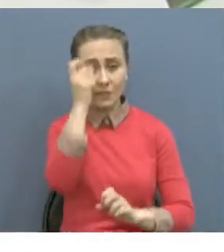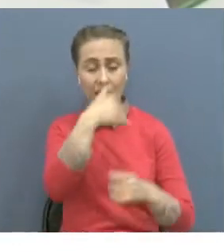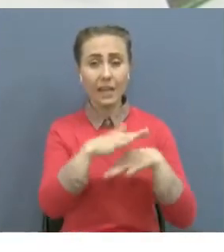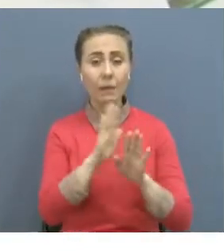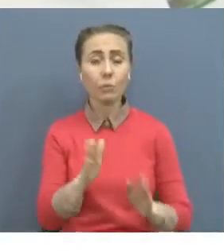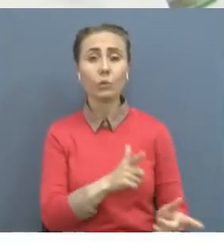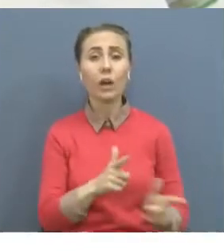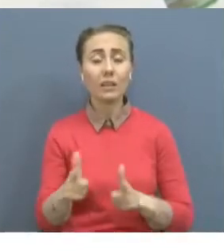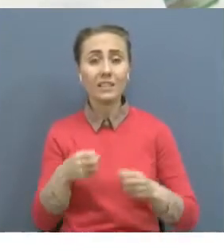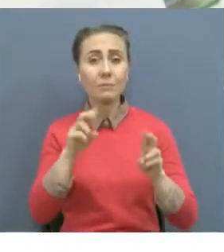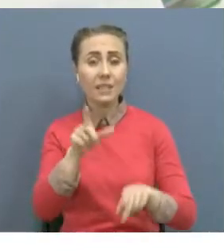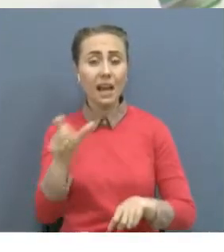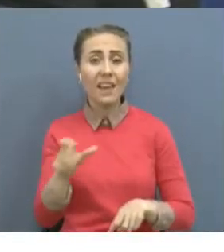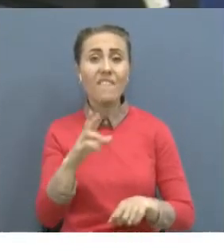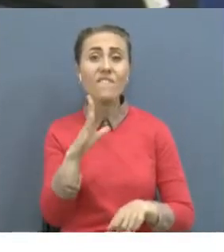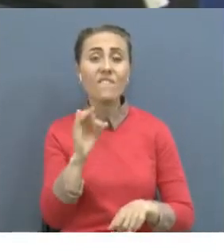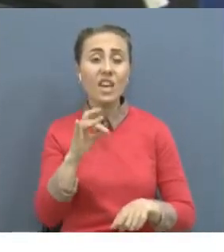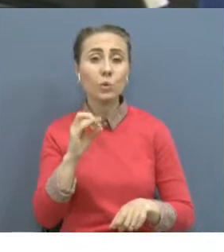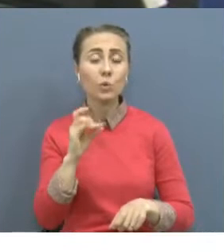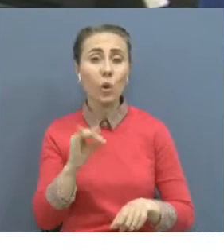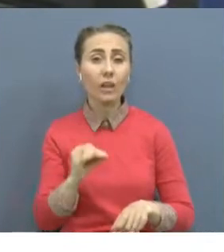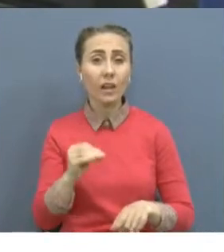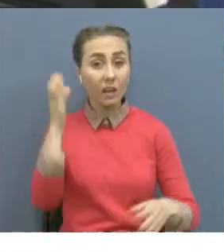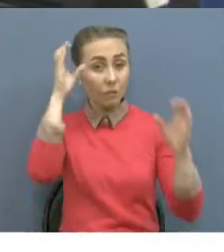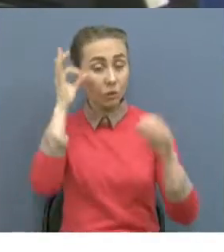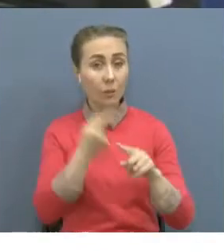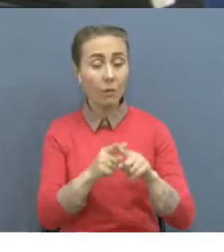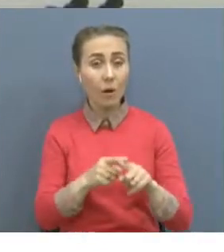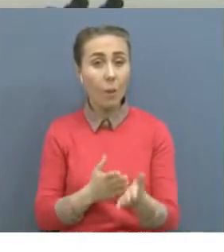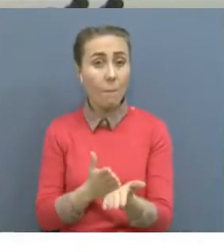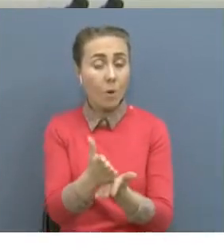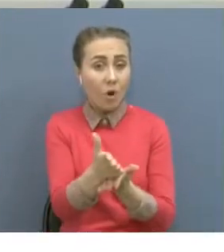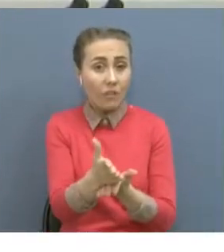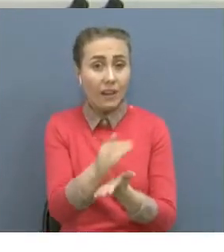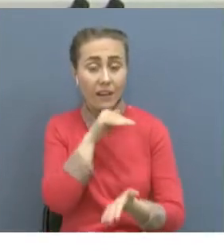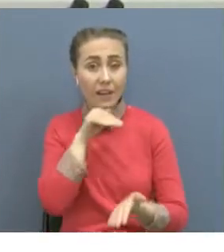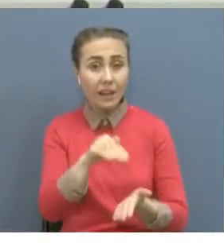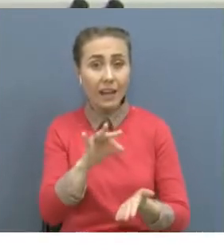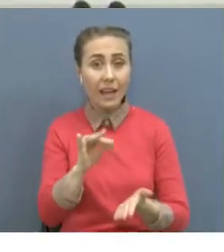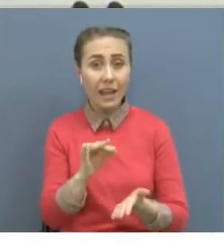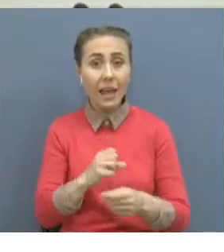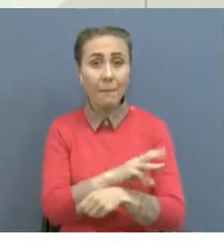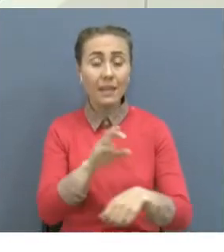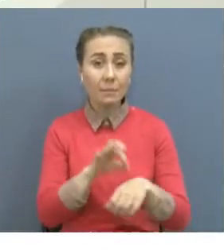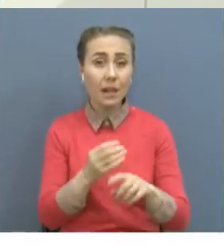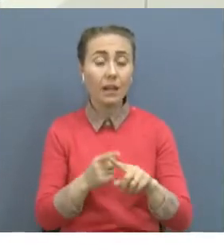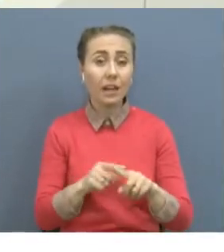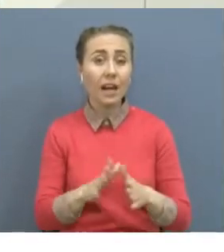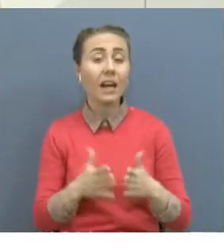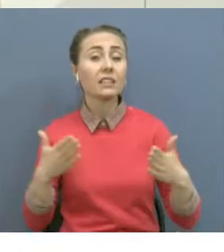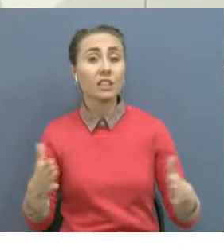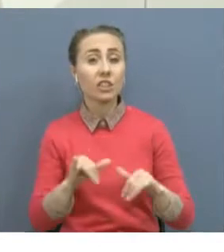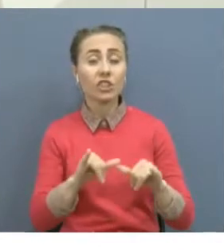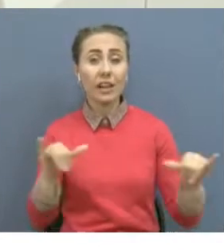Жоғары ұқу орындарында эпидемиология мамандығы бойынша профилді магистратура еңгізіліп. Осы мамандық бойынша қабылдау кене еді деп